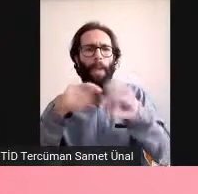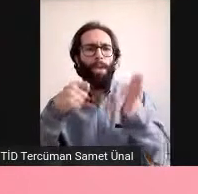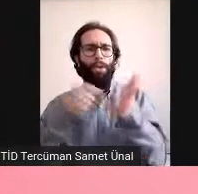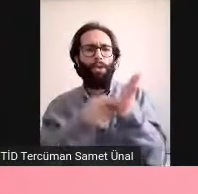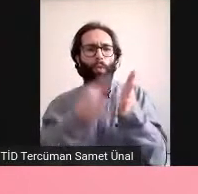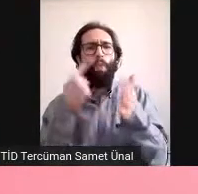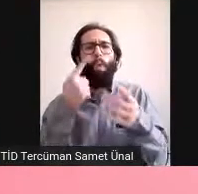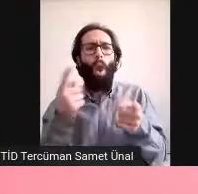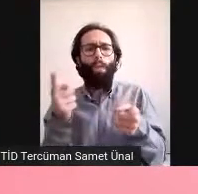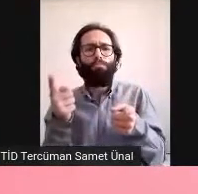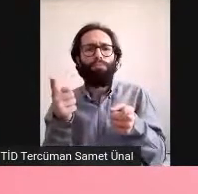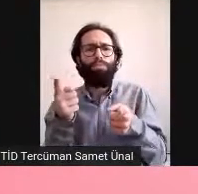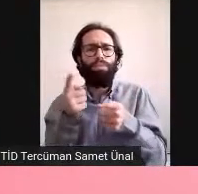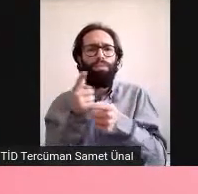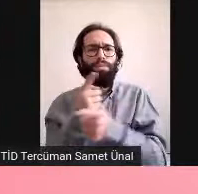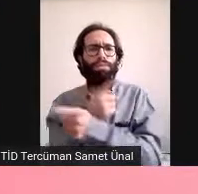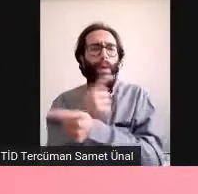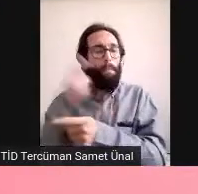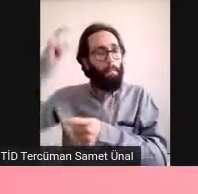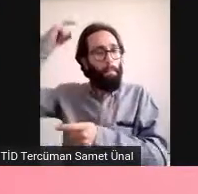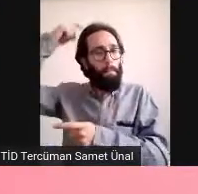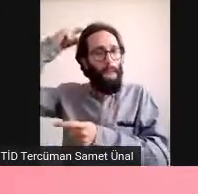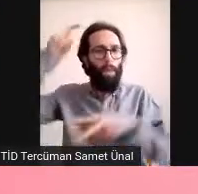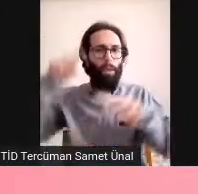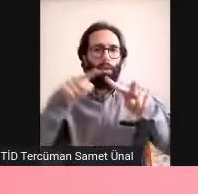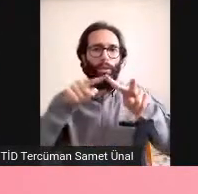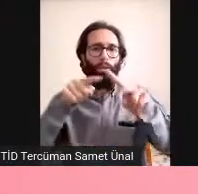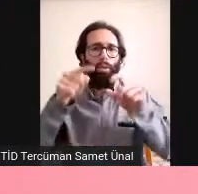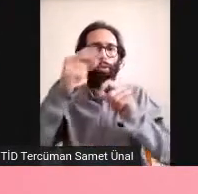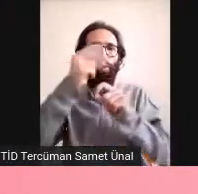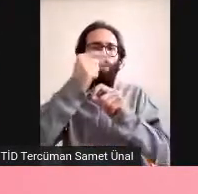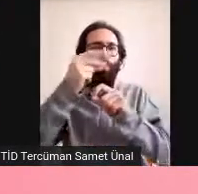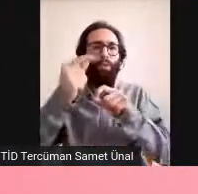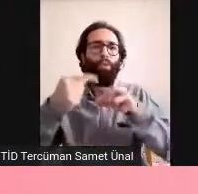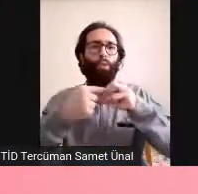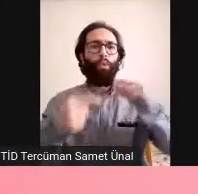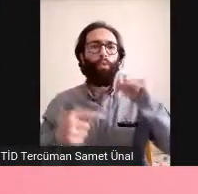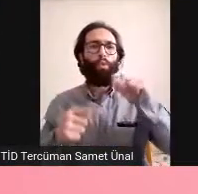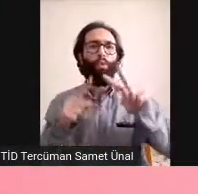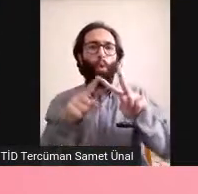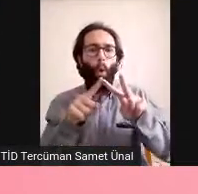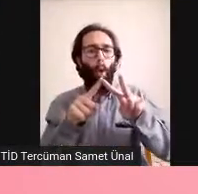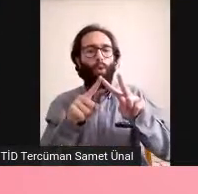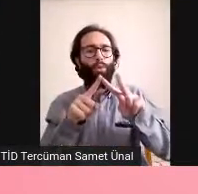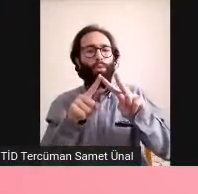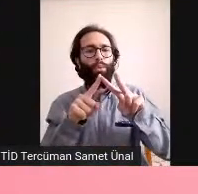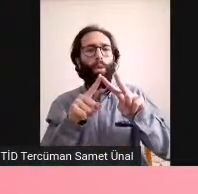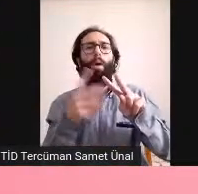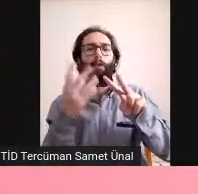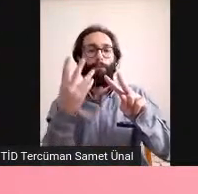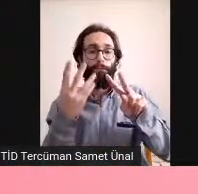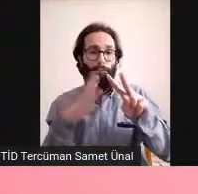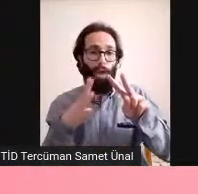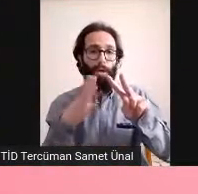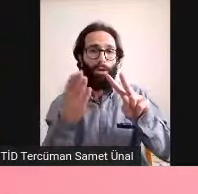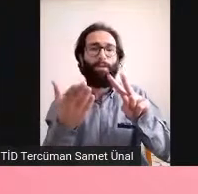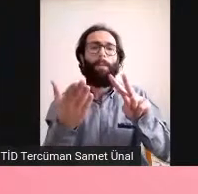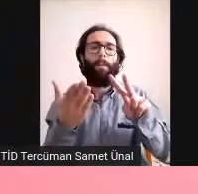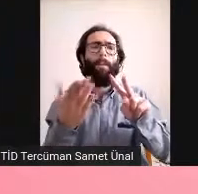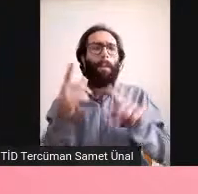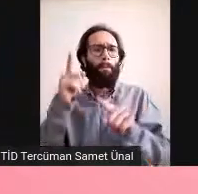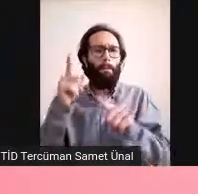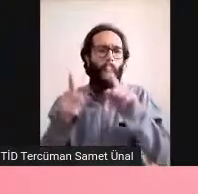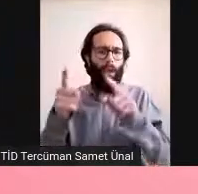Olgunlaşmış nöron ve olgunlaşmamış nöron var. Bazal hücreler var. Ve bunlardan oluşan bir yapım.